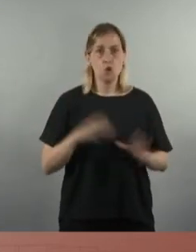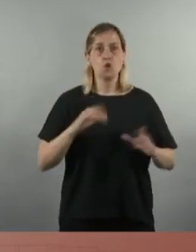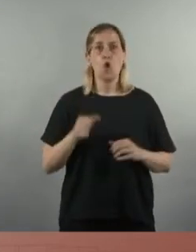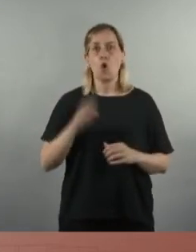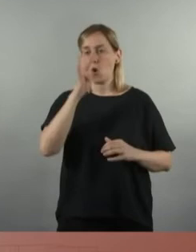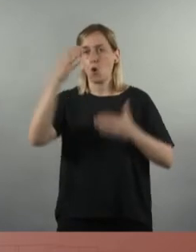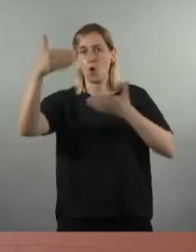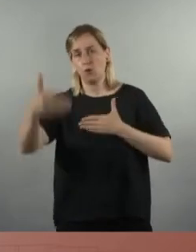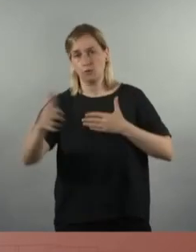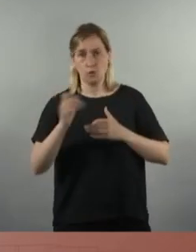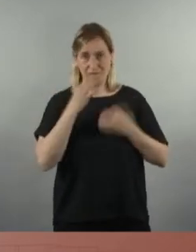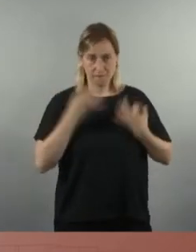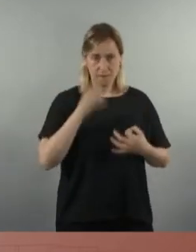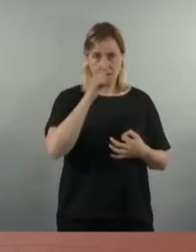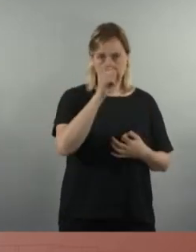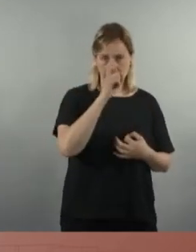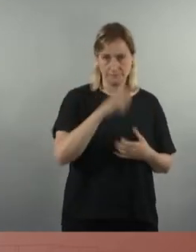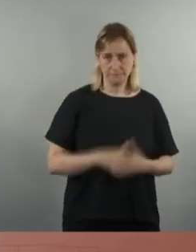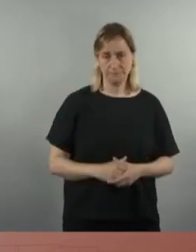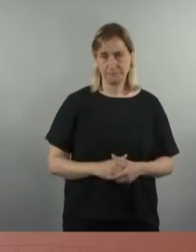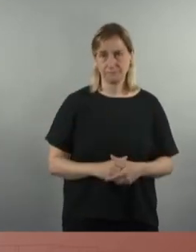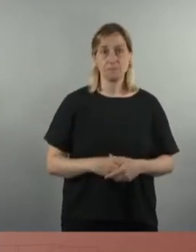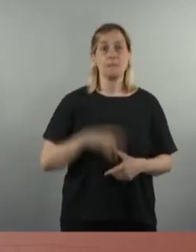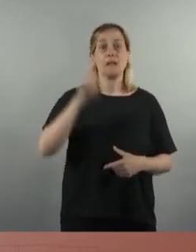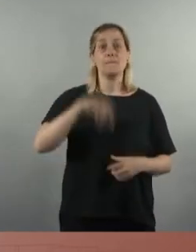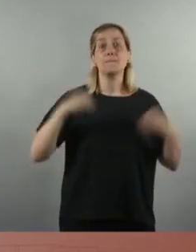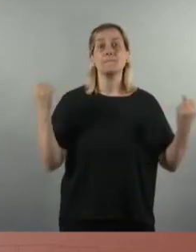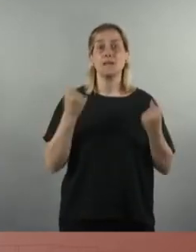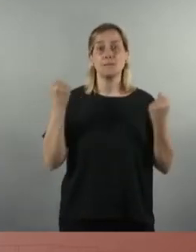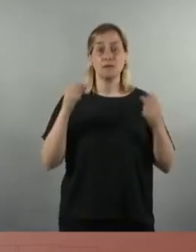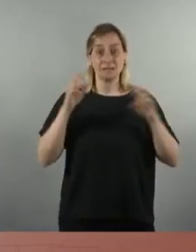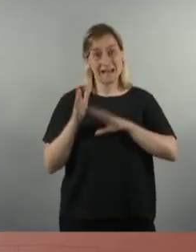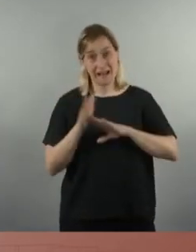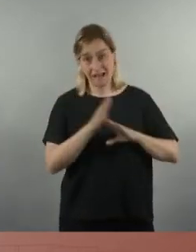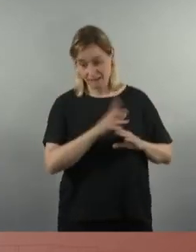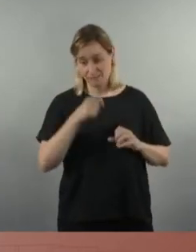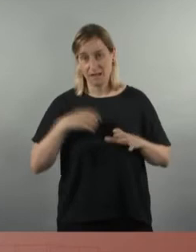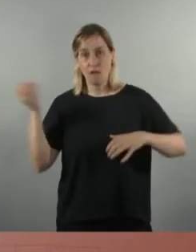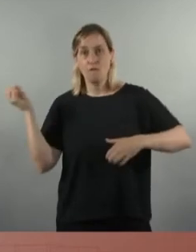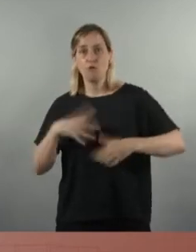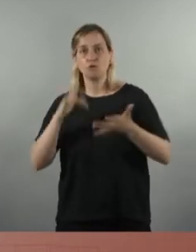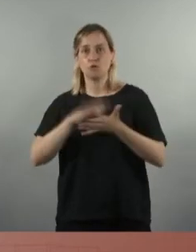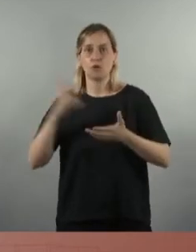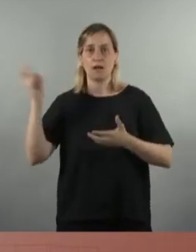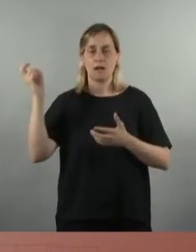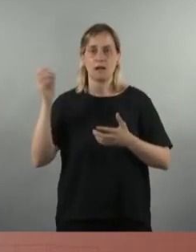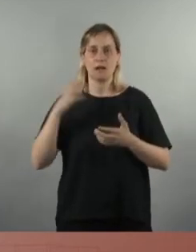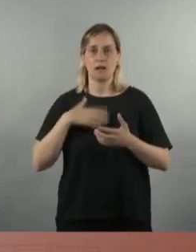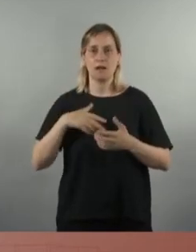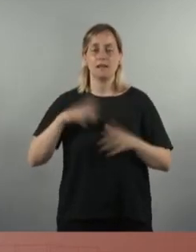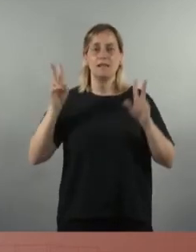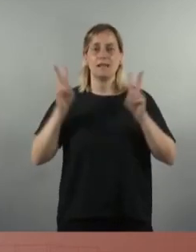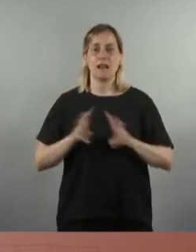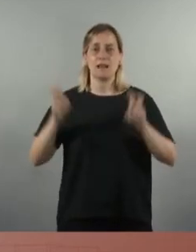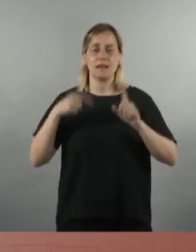en un període de quatre anys. Tot això, aquests mil milions, a banda de tots els fons que ens han de venir dels Next Generation.